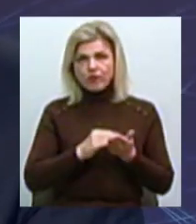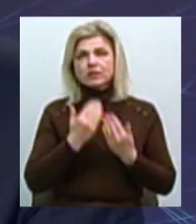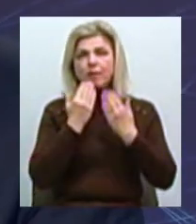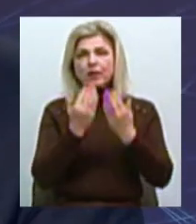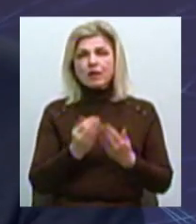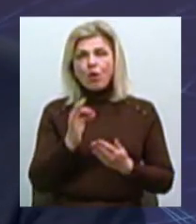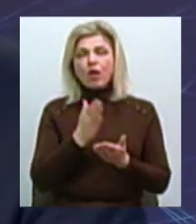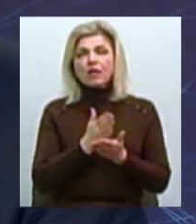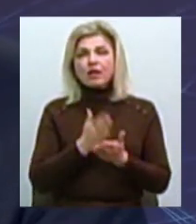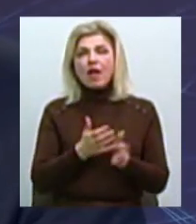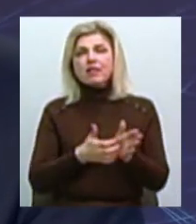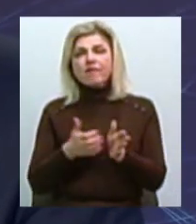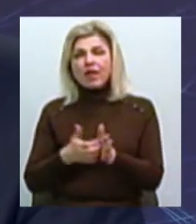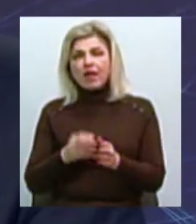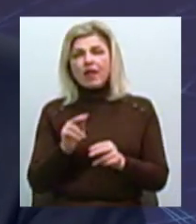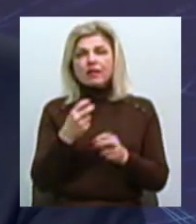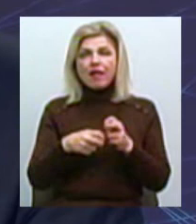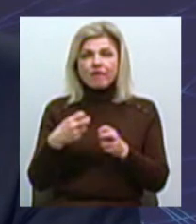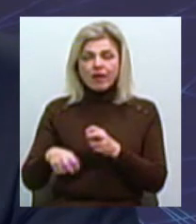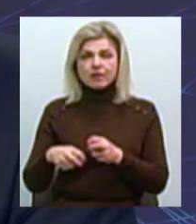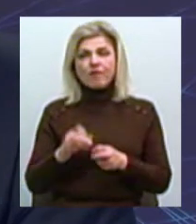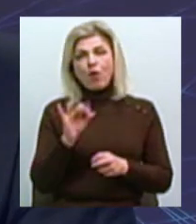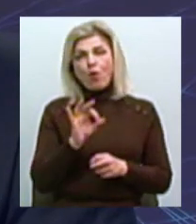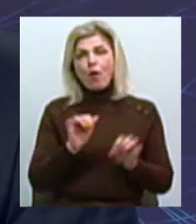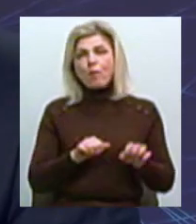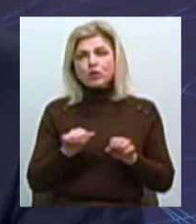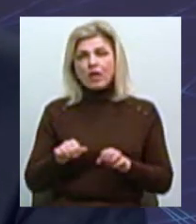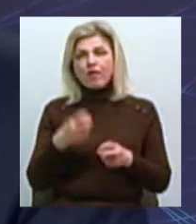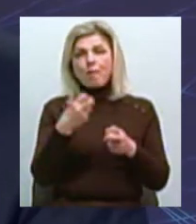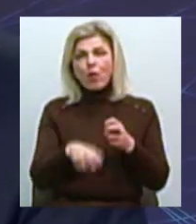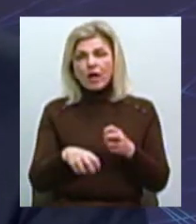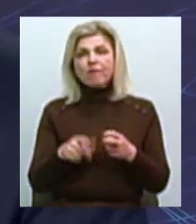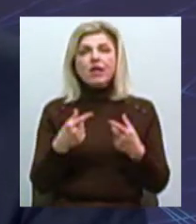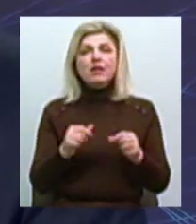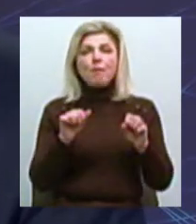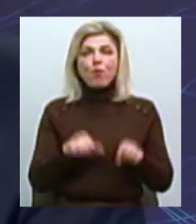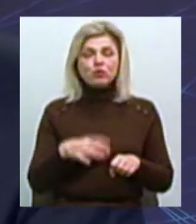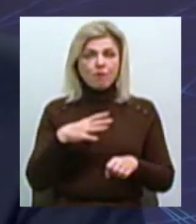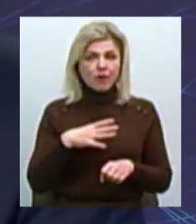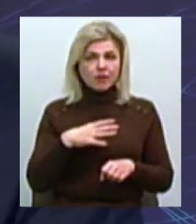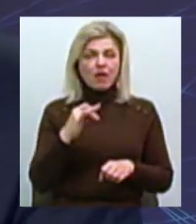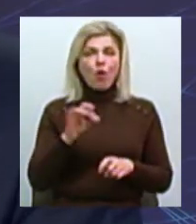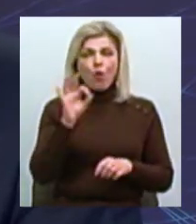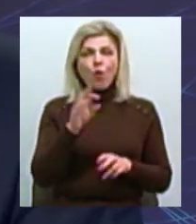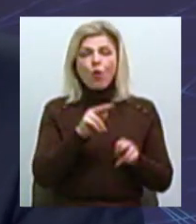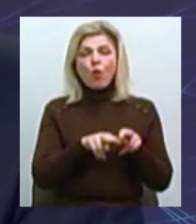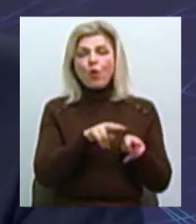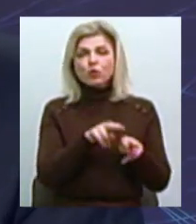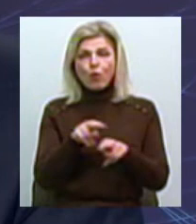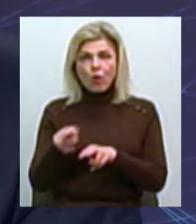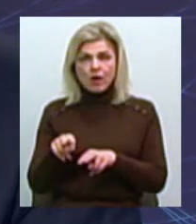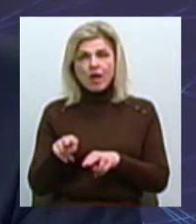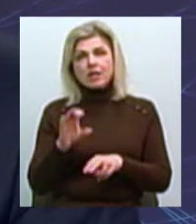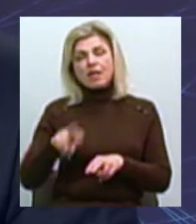дефектів, про можливі пориви, які можуть з'явитися І про контроль з боку і